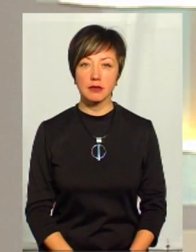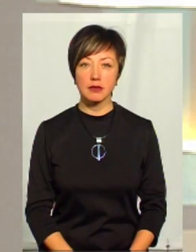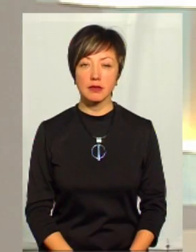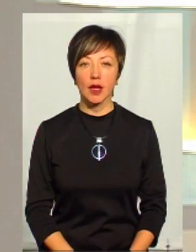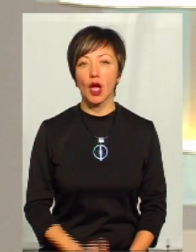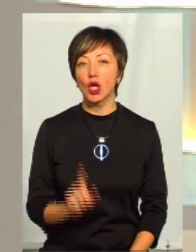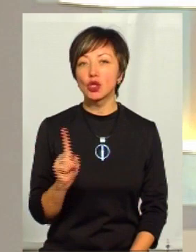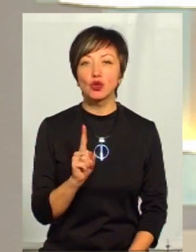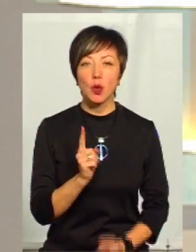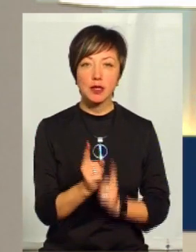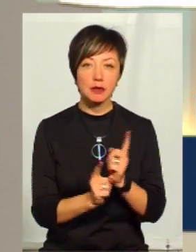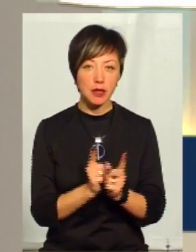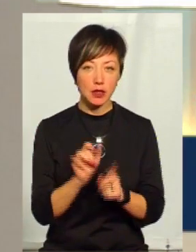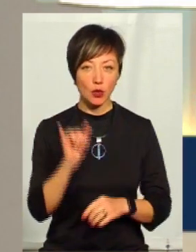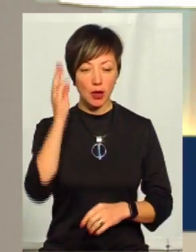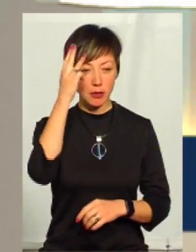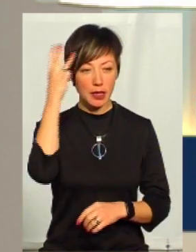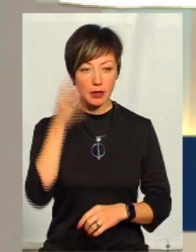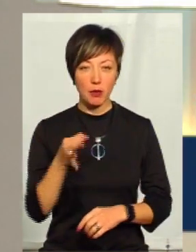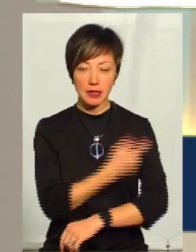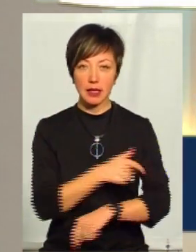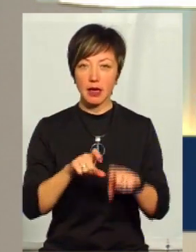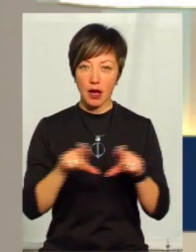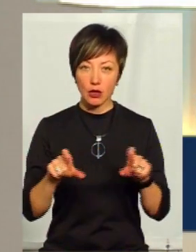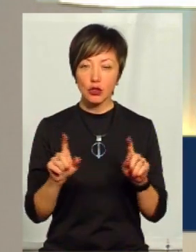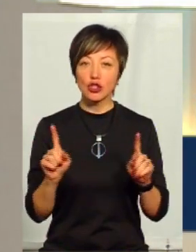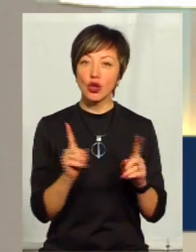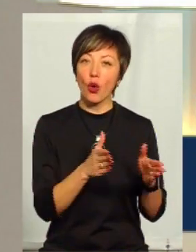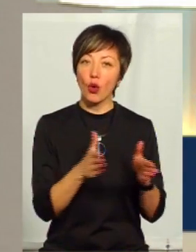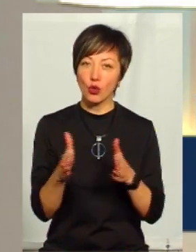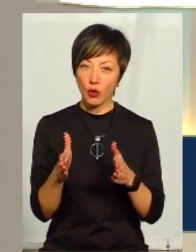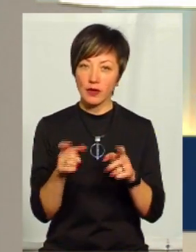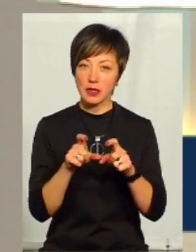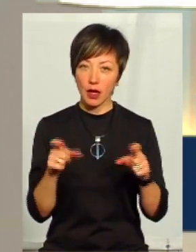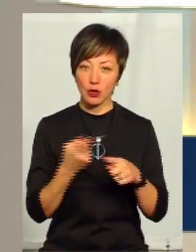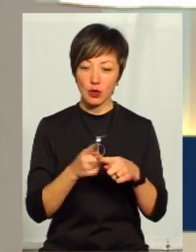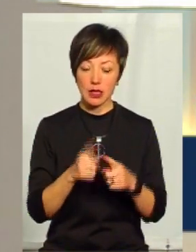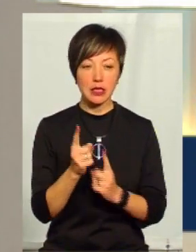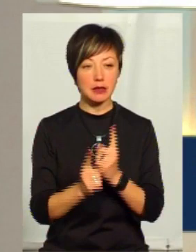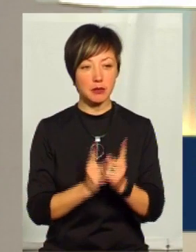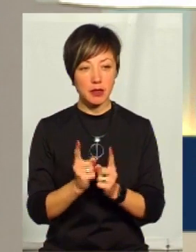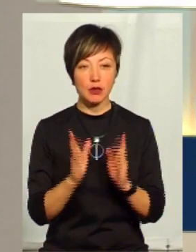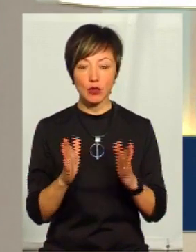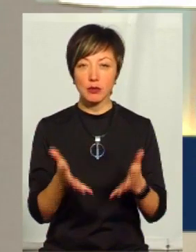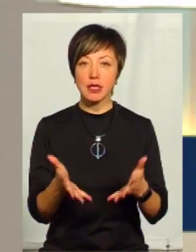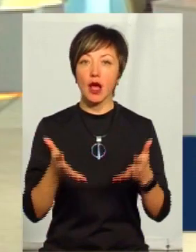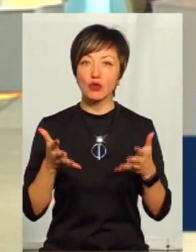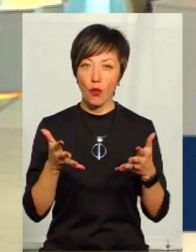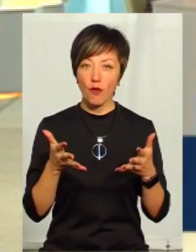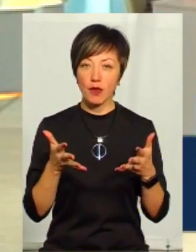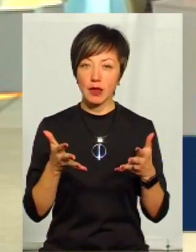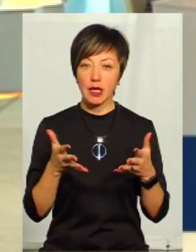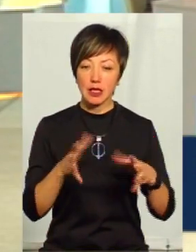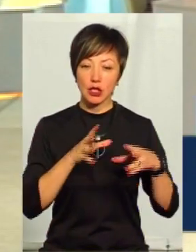Що зміниться у Хмельницькій обласній лікарні та чи готовий медичний заклад до цих змін, будемо з'ясовувати